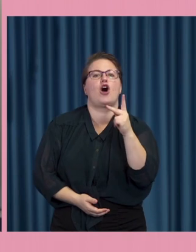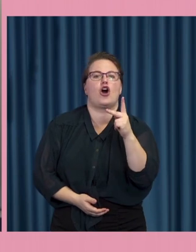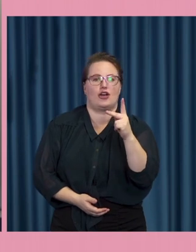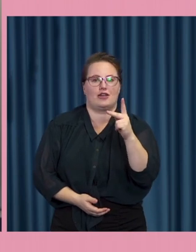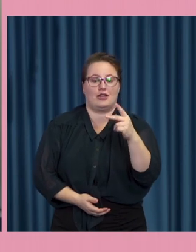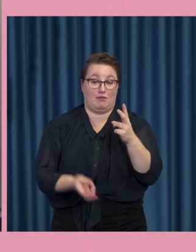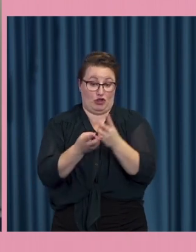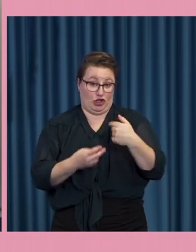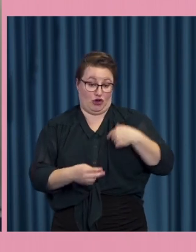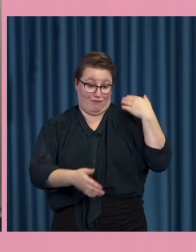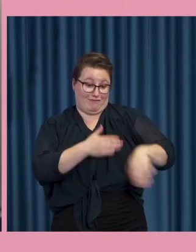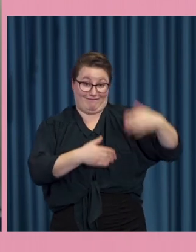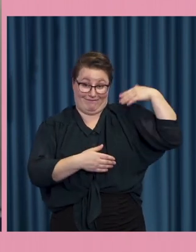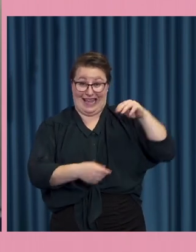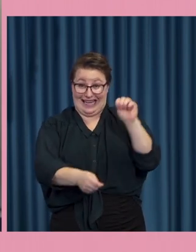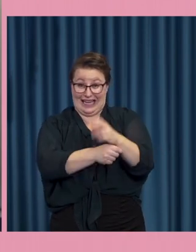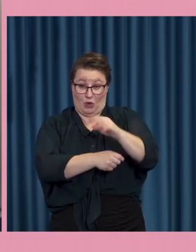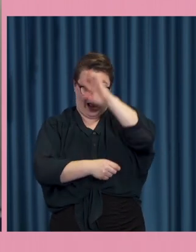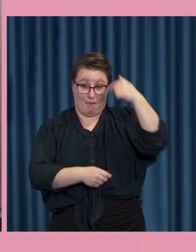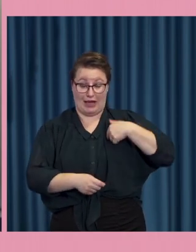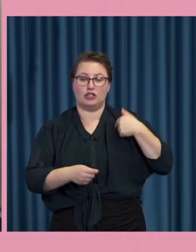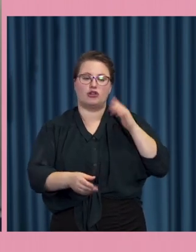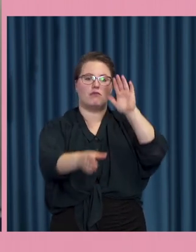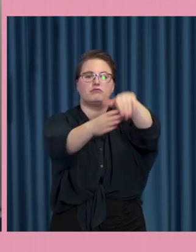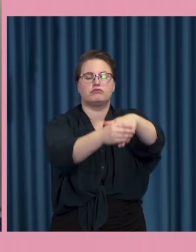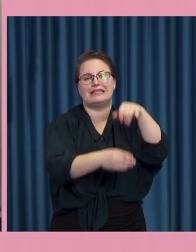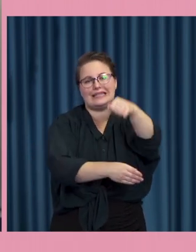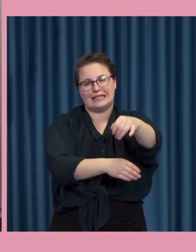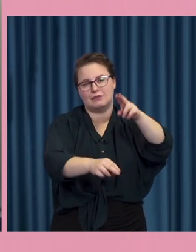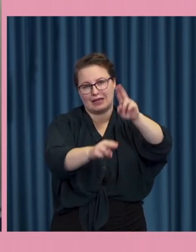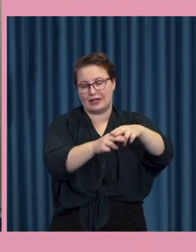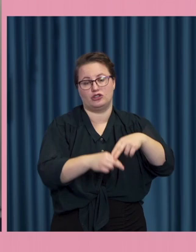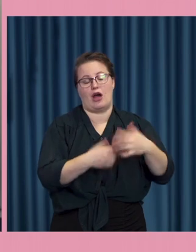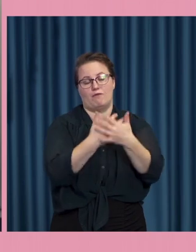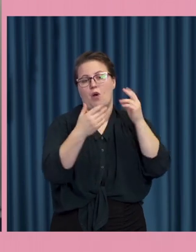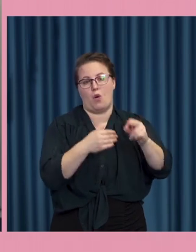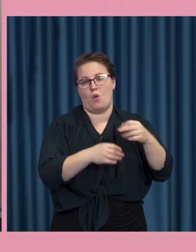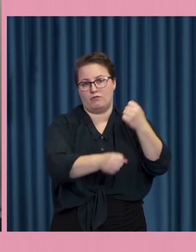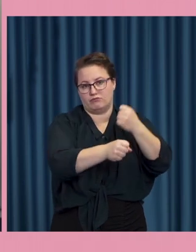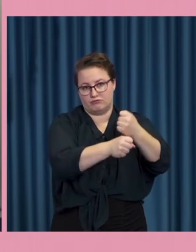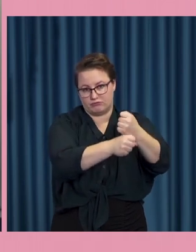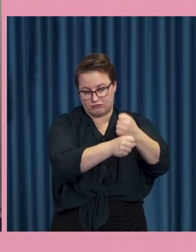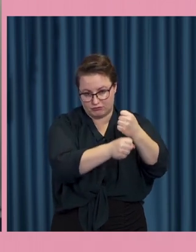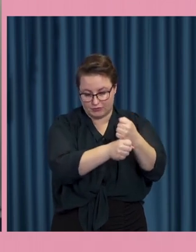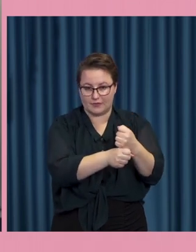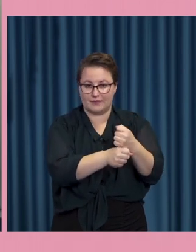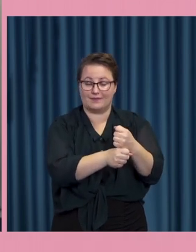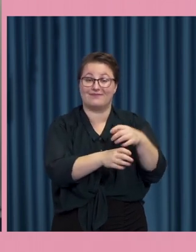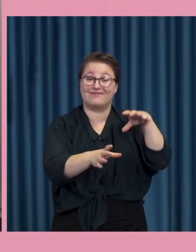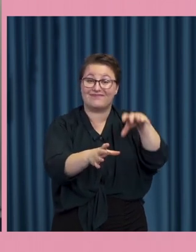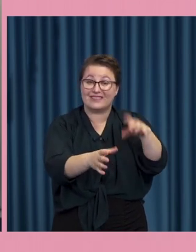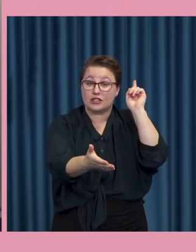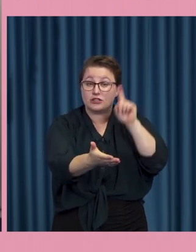19-åring krigsplacerad på den här och många år engagerad men och då var ju syftet att